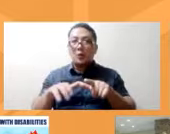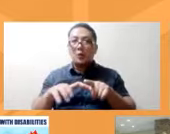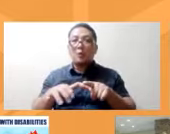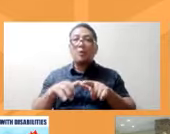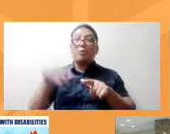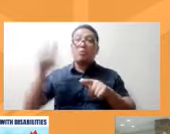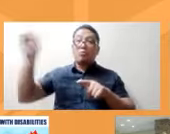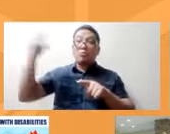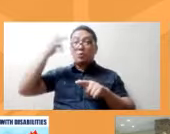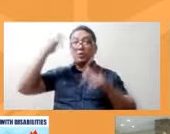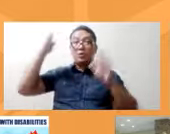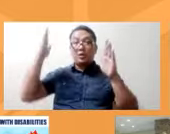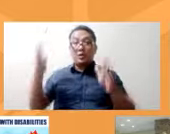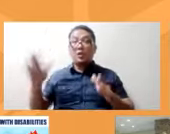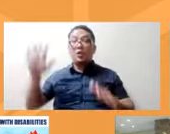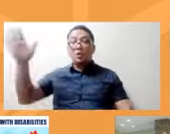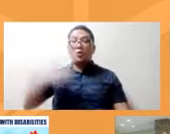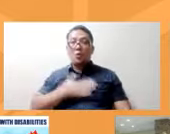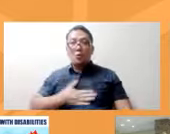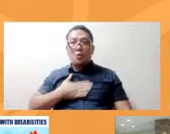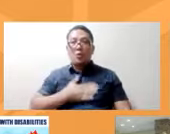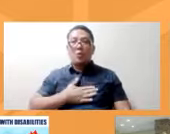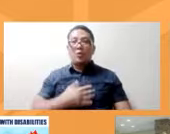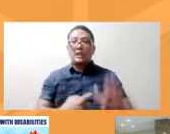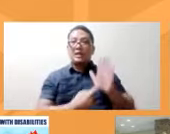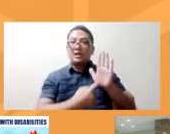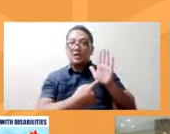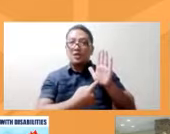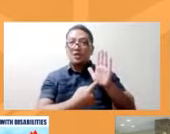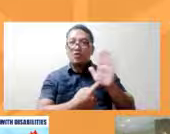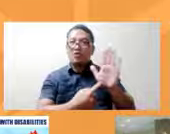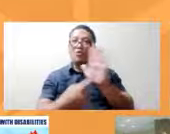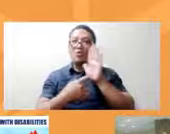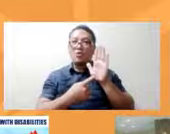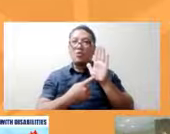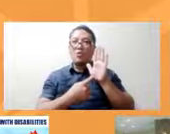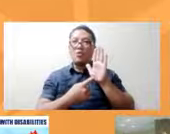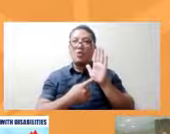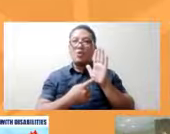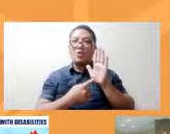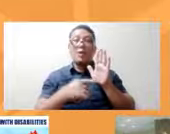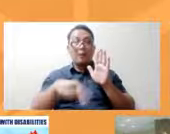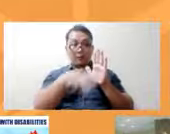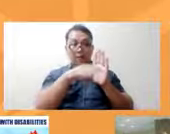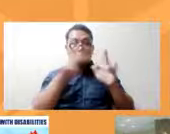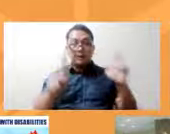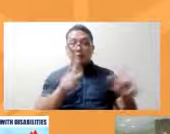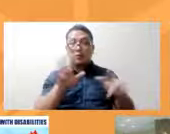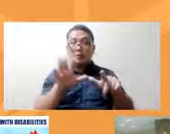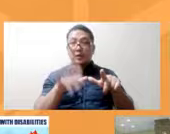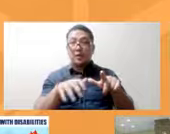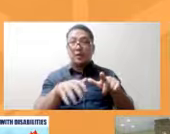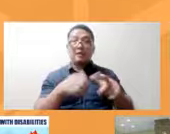gusto nila mag-display yung mayang may kapansanan bilizigan ng